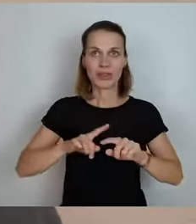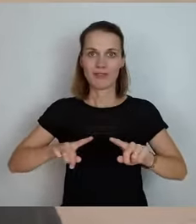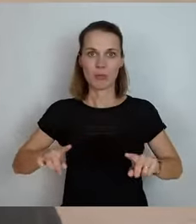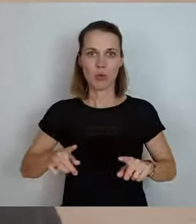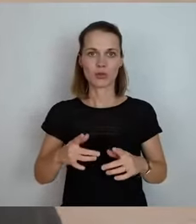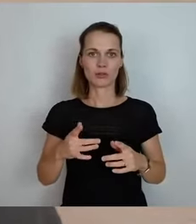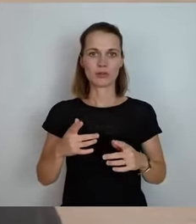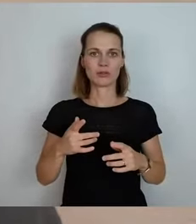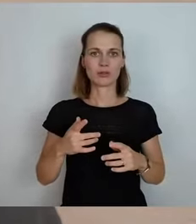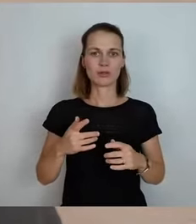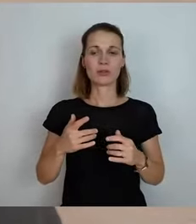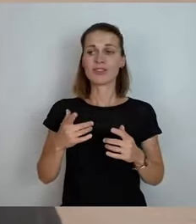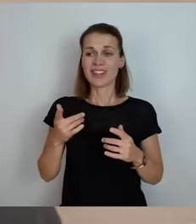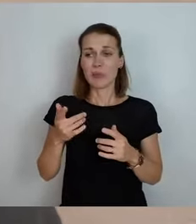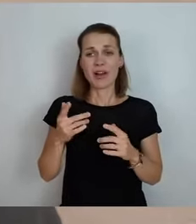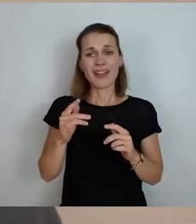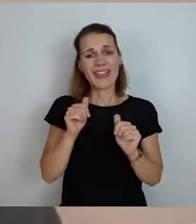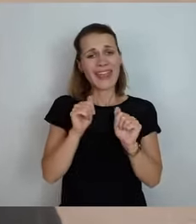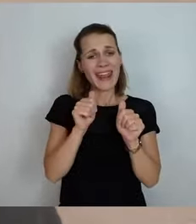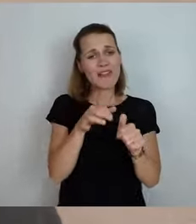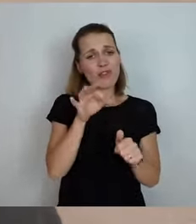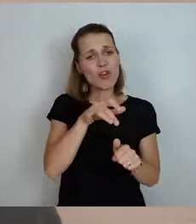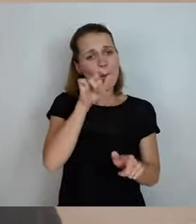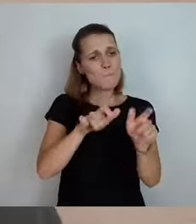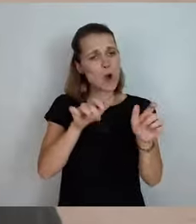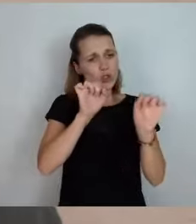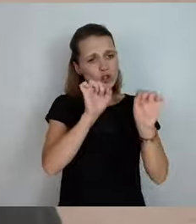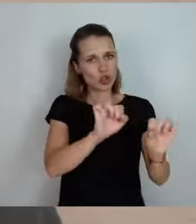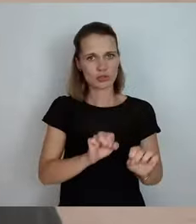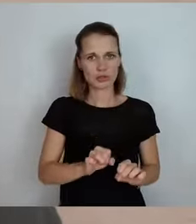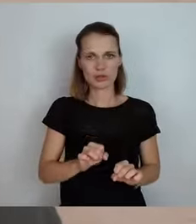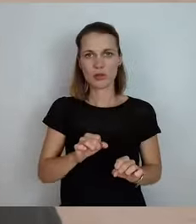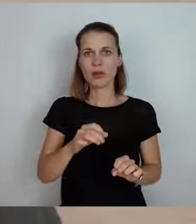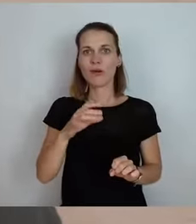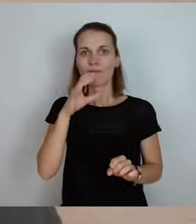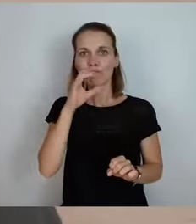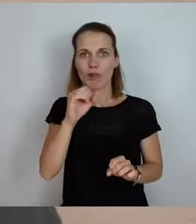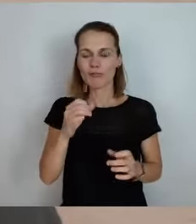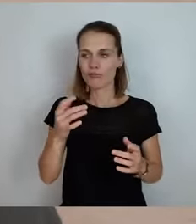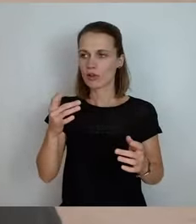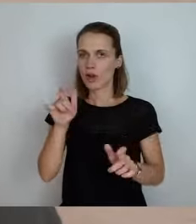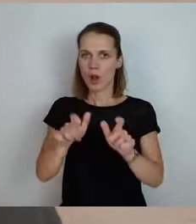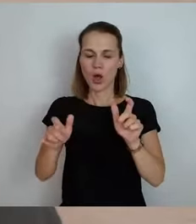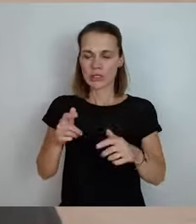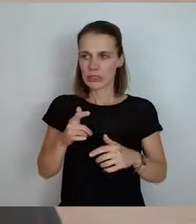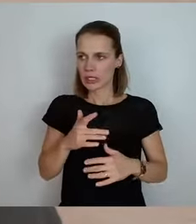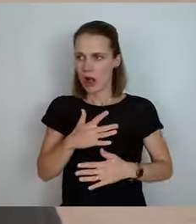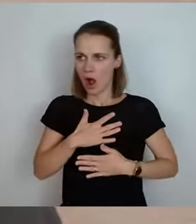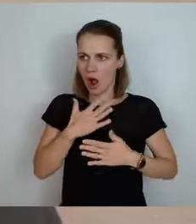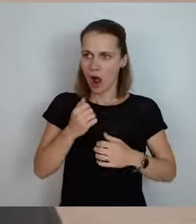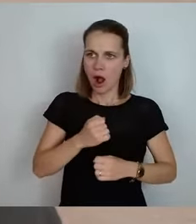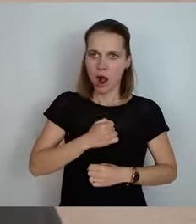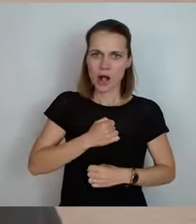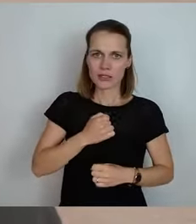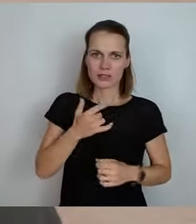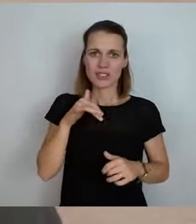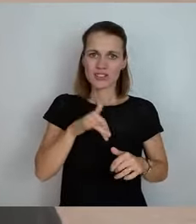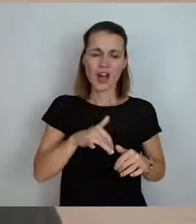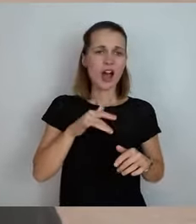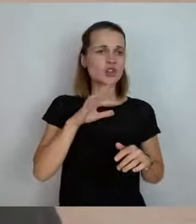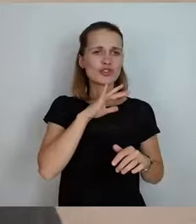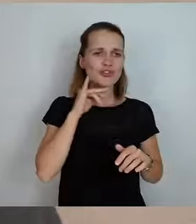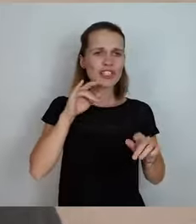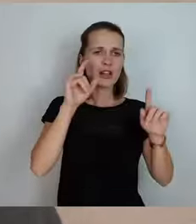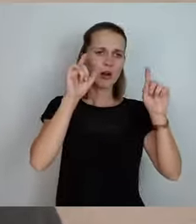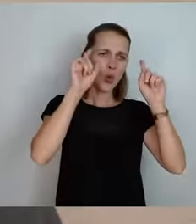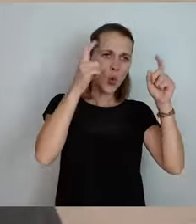Bürger dienen. Oder auch gerade mit den Wölfen, die Leute haben Angst, wenn hier Wölfe auftauchen, die haben alle Viehzeuge, so schon schlimm genug mit der